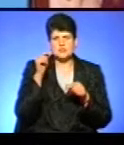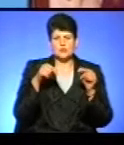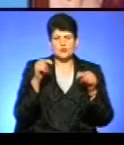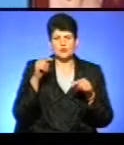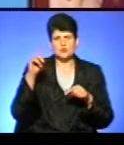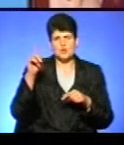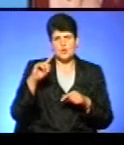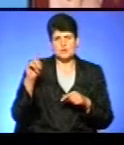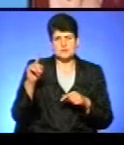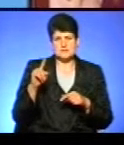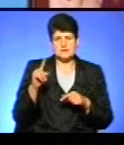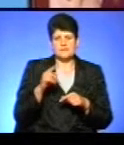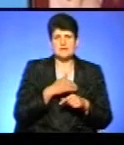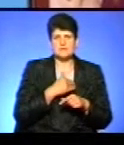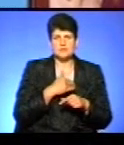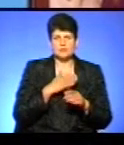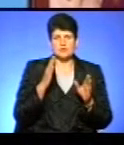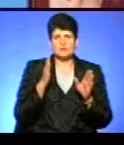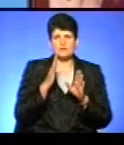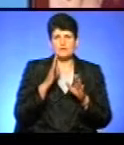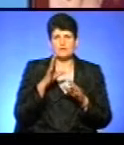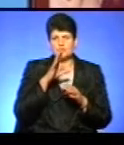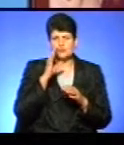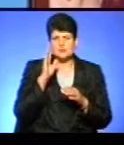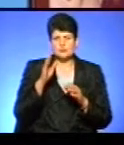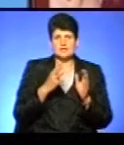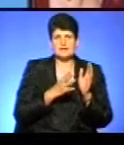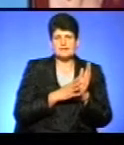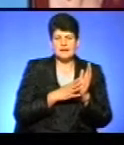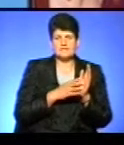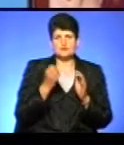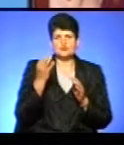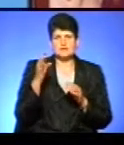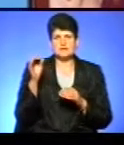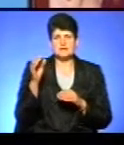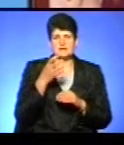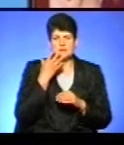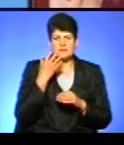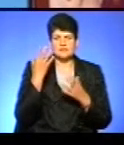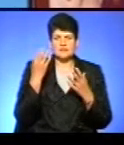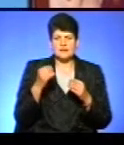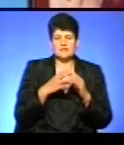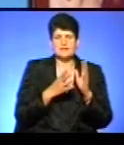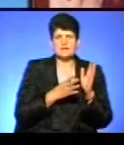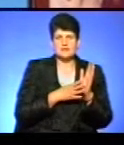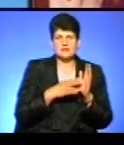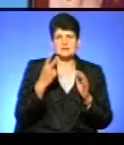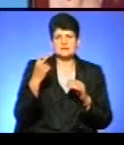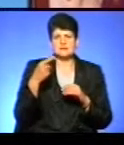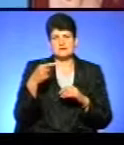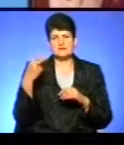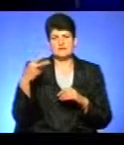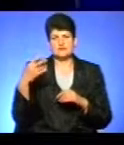з грузою. Температура повітря нічна становитиме 9-14 тепла. Денна – 19-24.